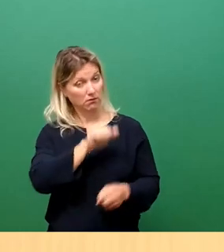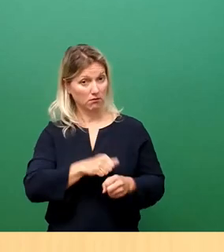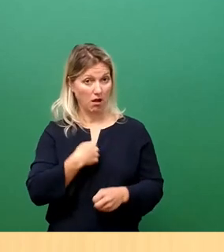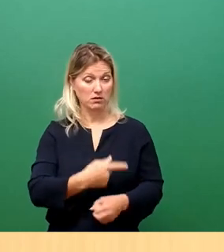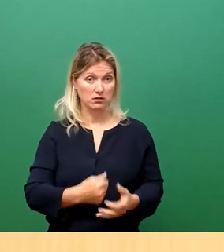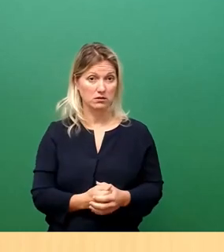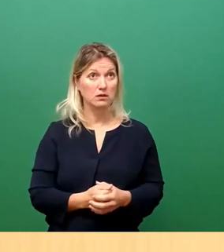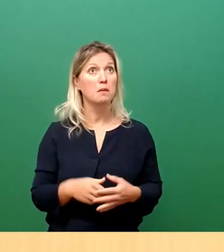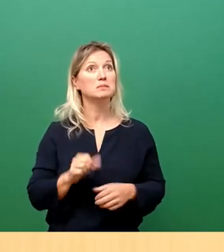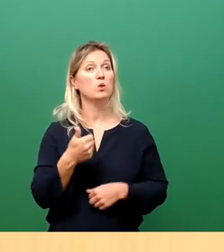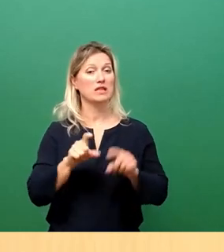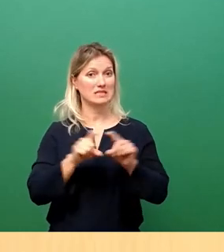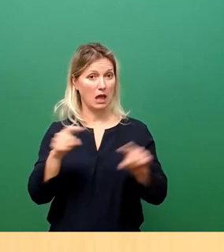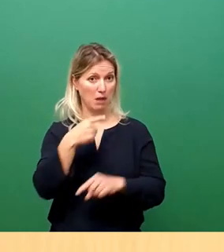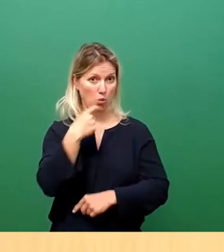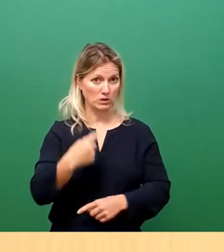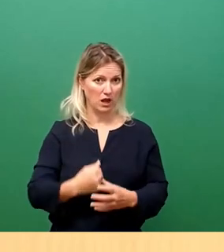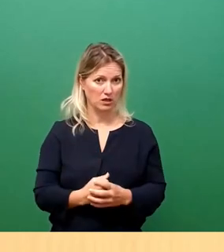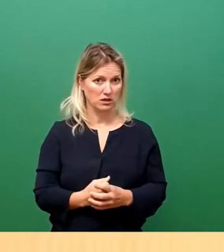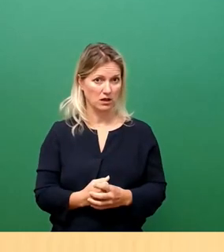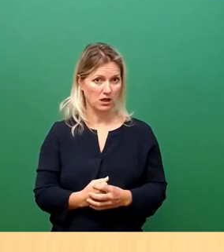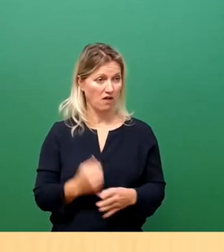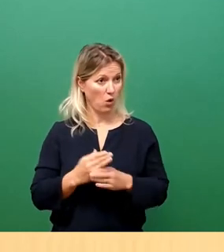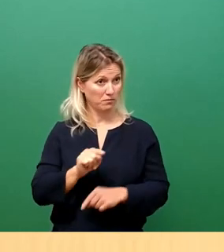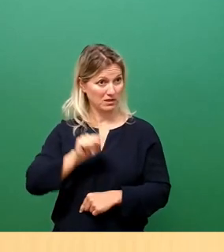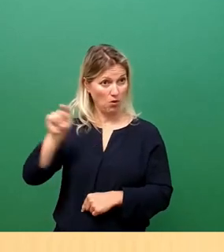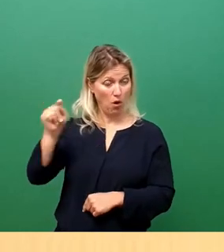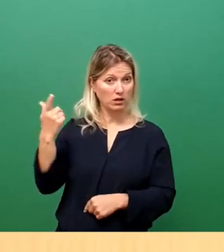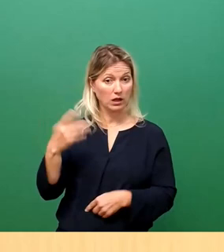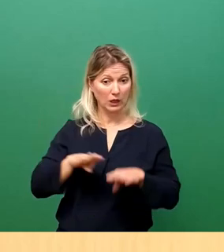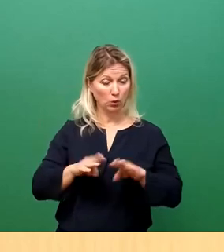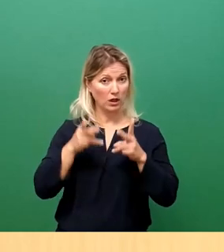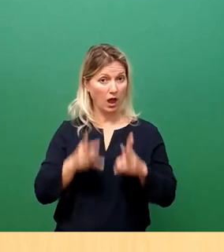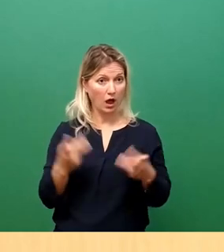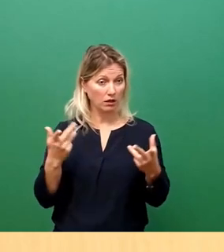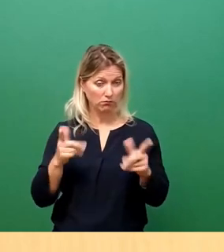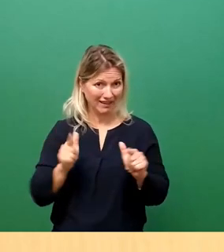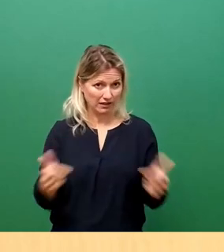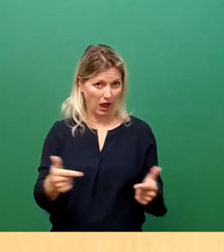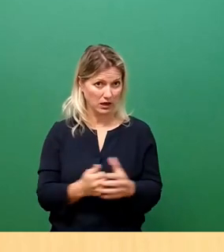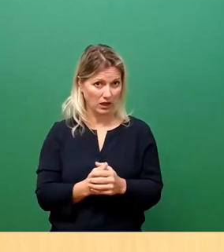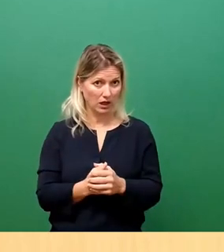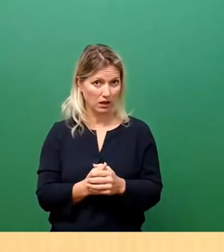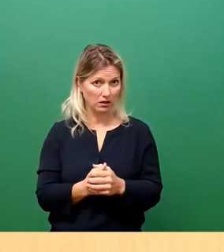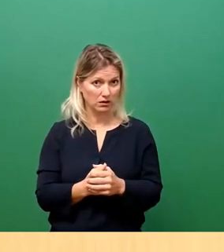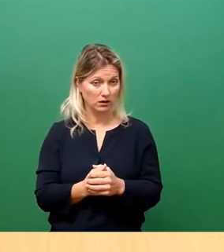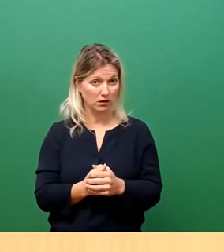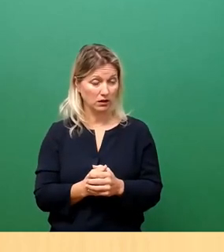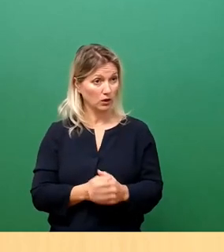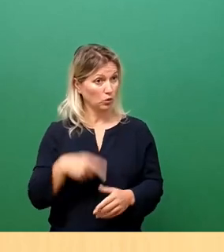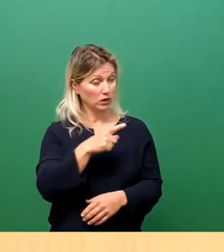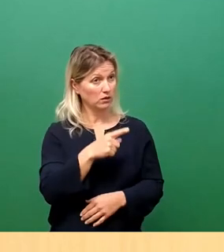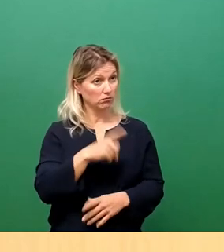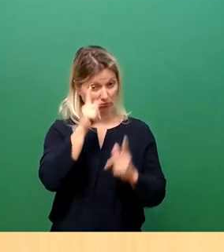Russland geht. Sie sind nämlich dort weitestgehend außer Kraft gesetzt. Und an der Spitze Ihres Musterlandes steht ein